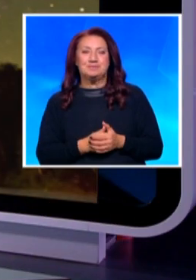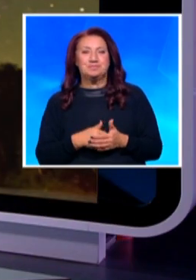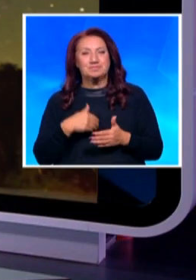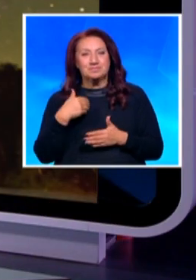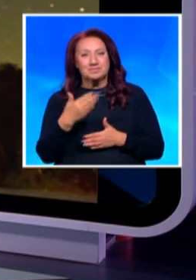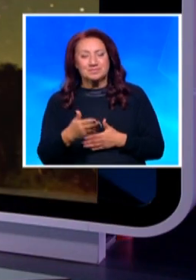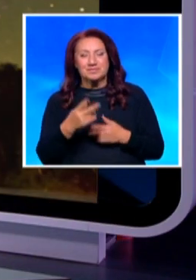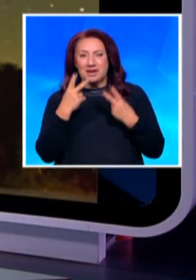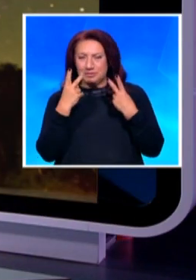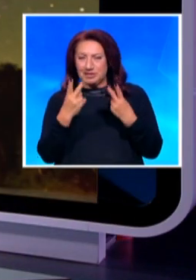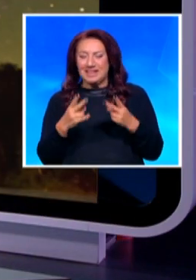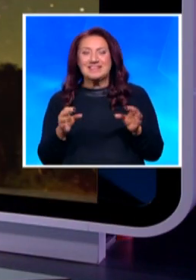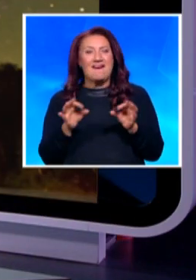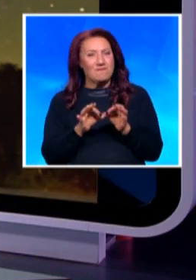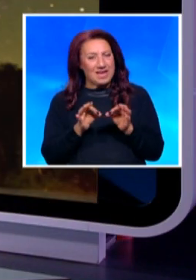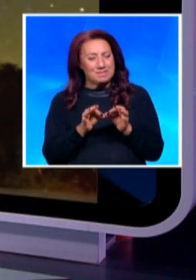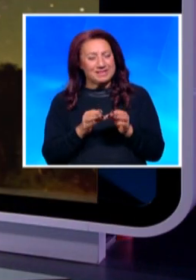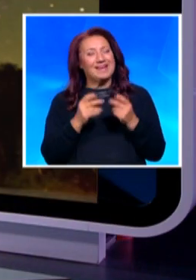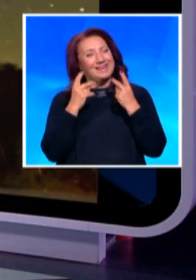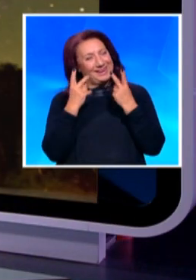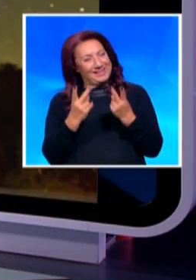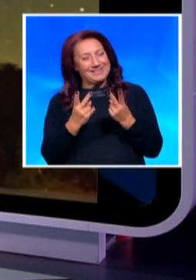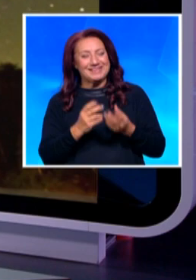епизод на фермата. Останете с Би ТВ.